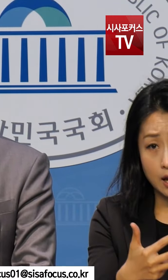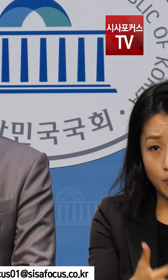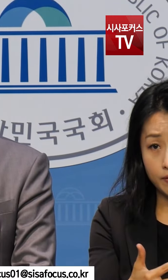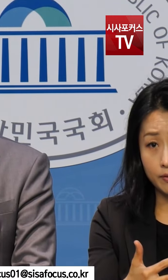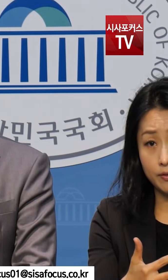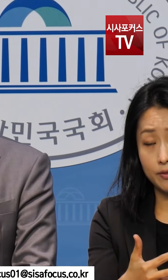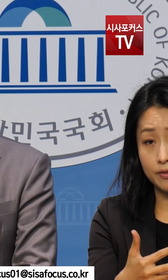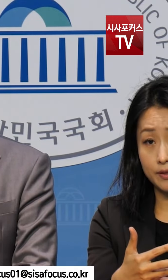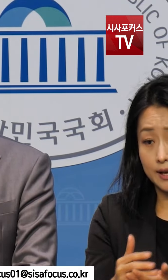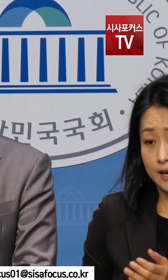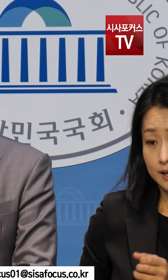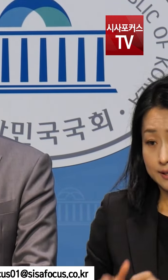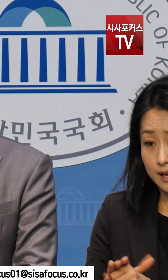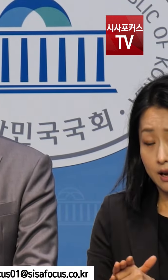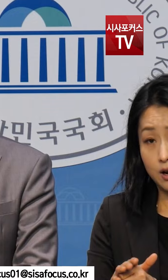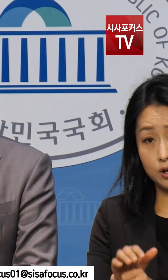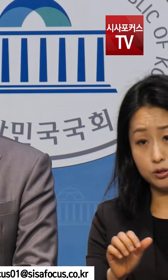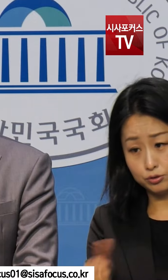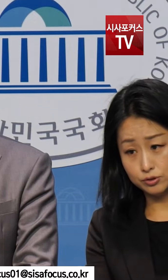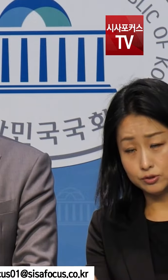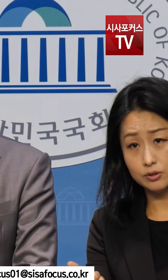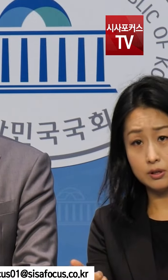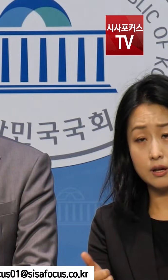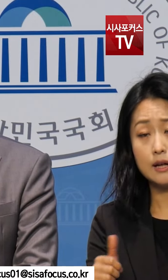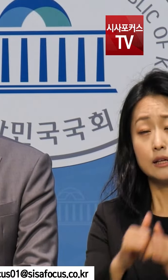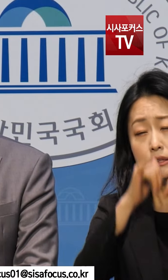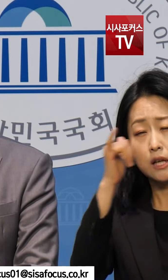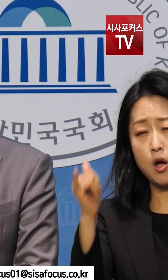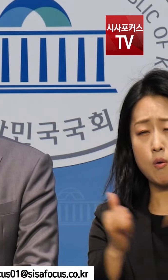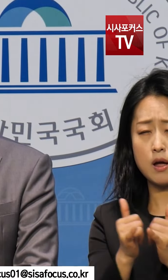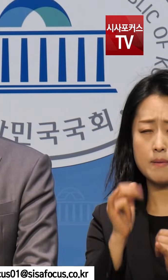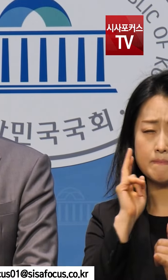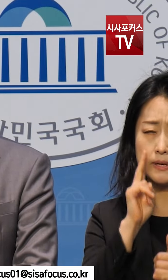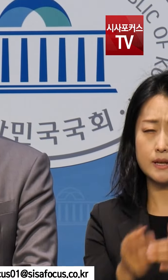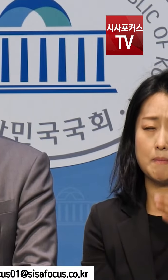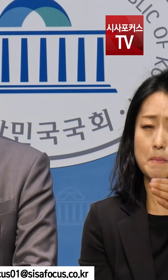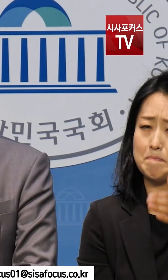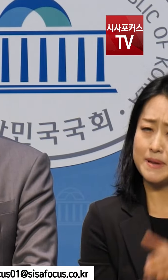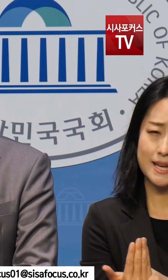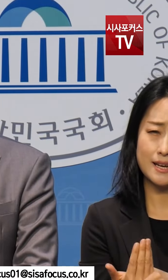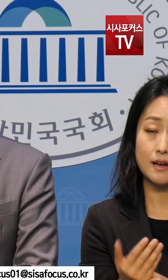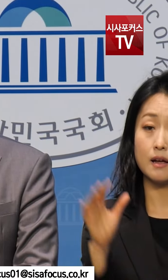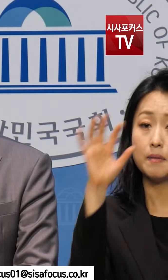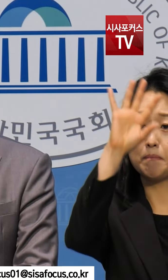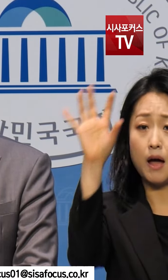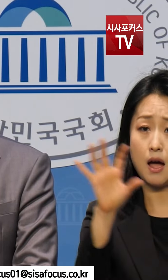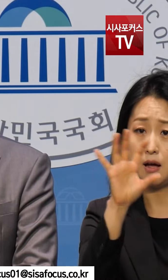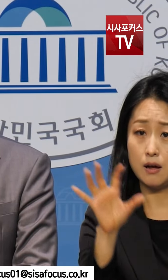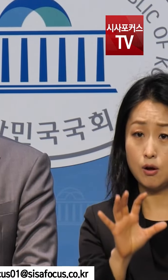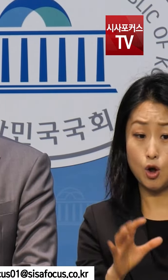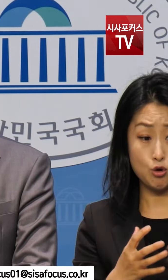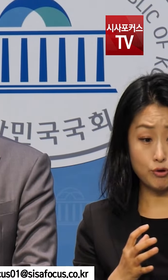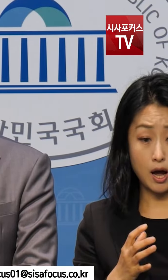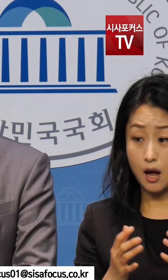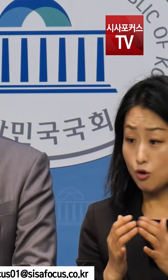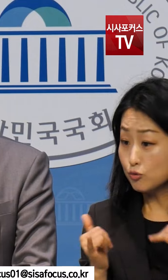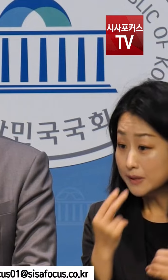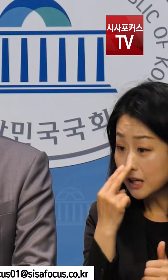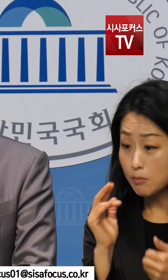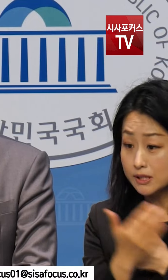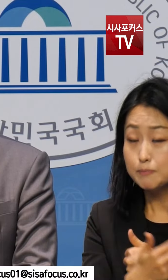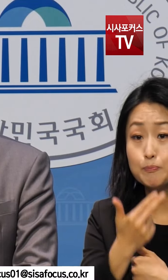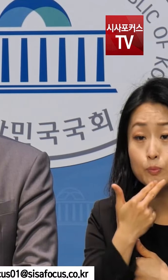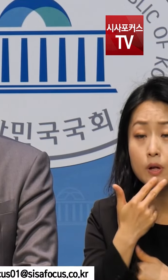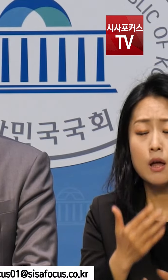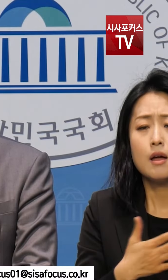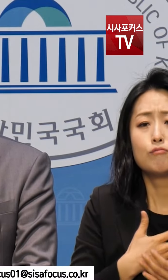최혜병 사망사건 등의 사회적 비극이 반복되면서 국가가 국민의 생명을 지켜주지 못한다는 불안감이